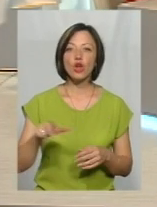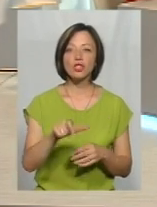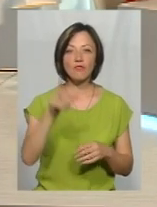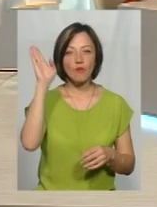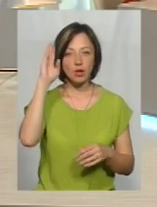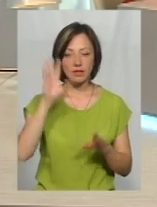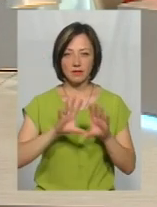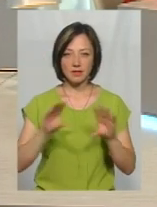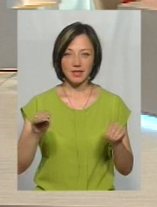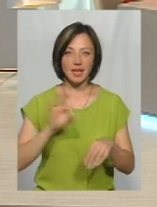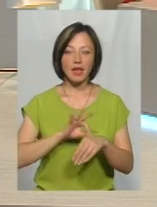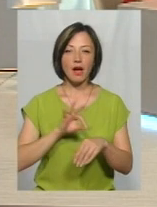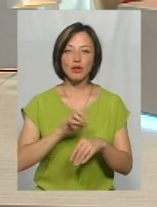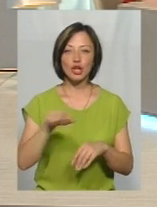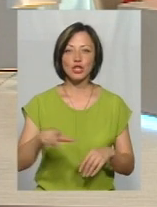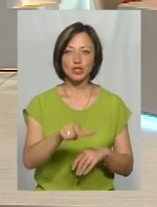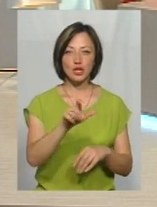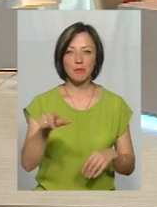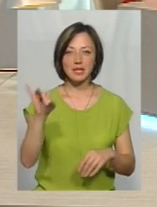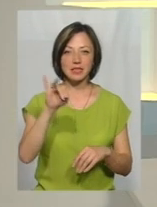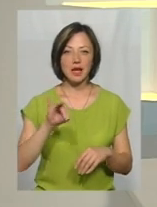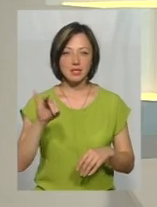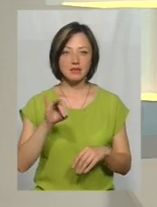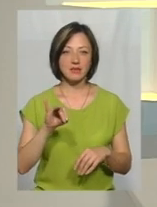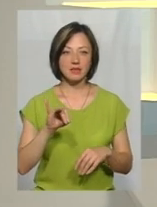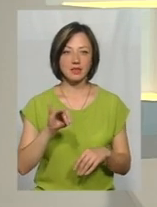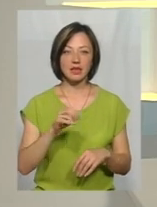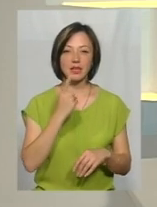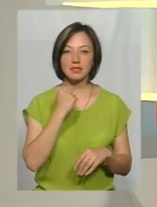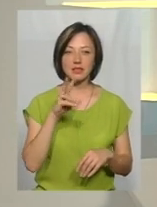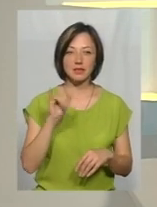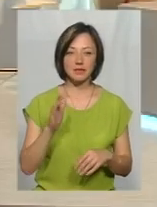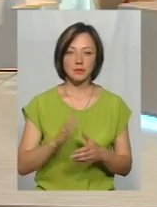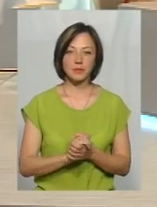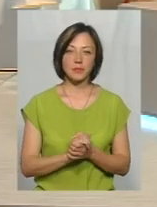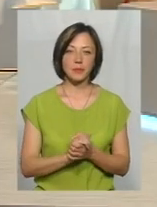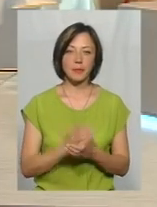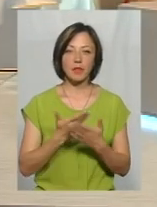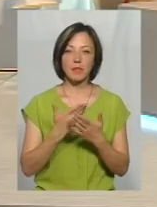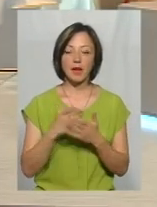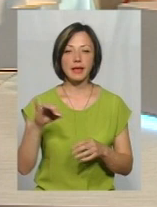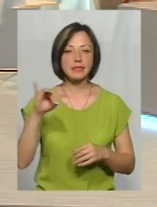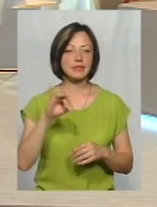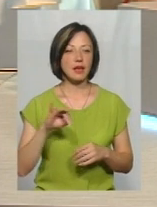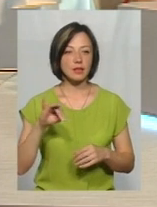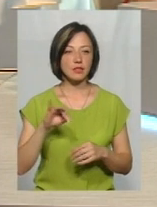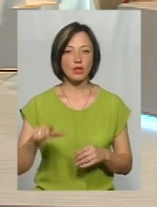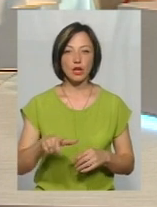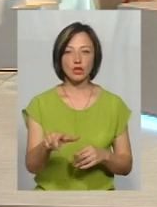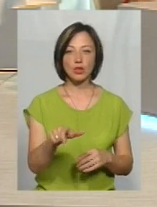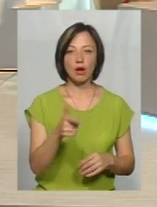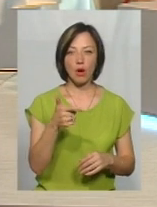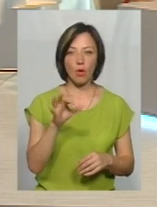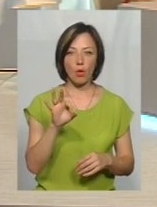Ось які діагнози поставили тим річкам? Візяславі і Красилові? До речі, ми візьмемо, наприклад, Ізяслав, річка Горень.